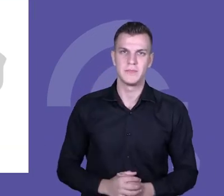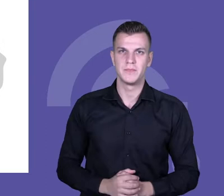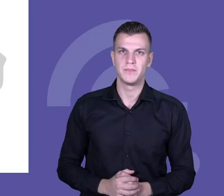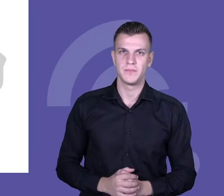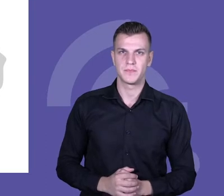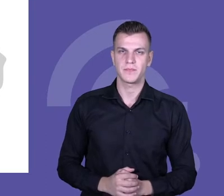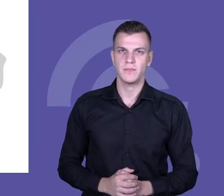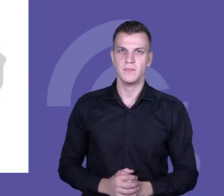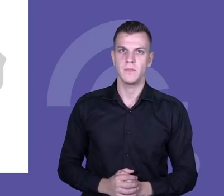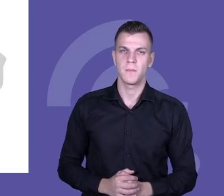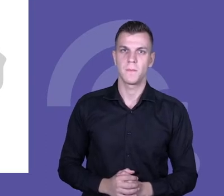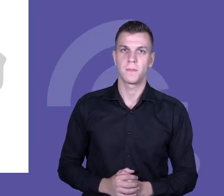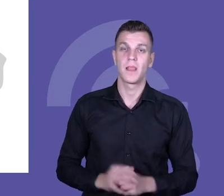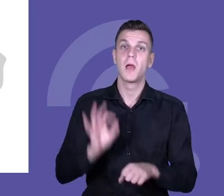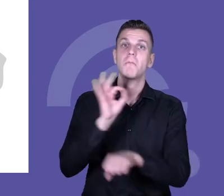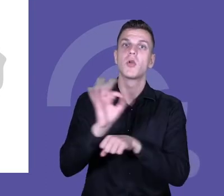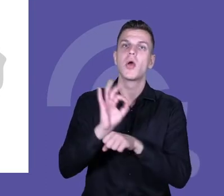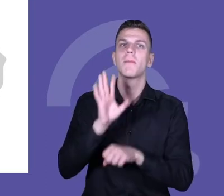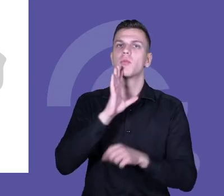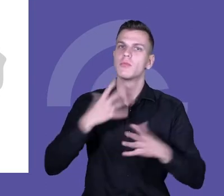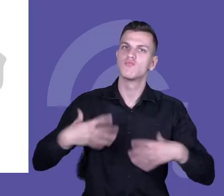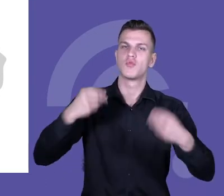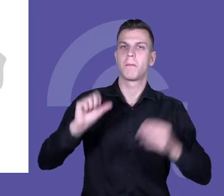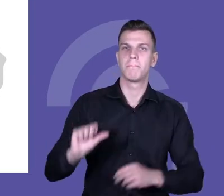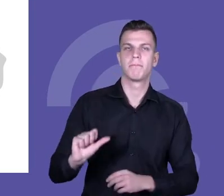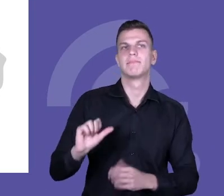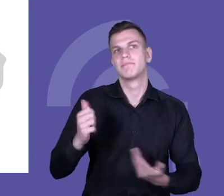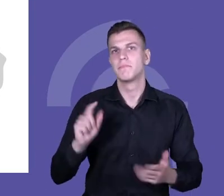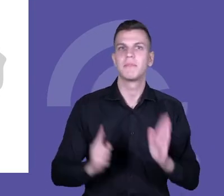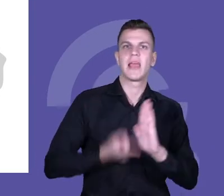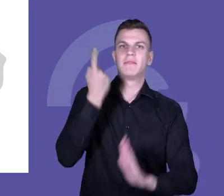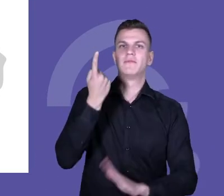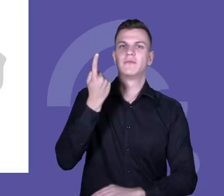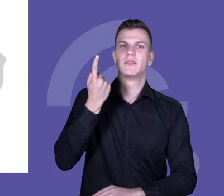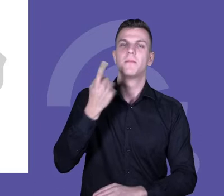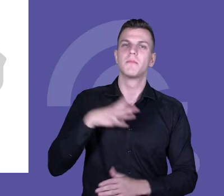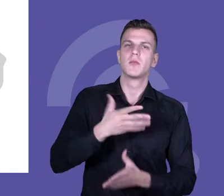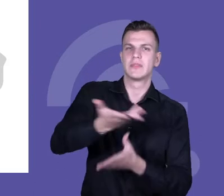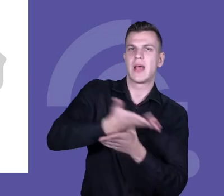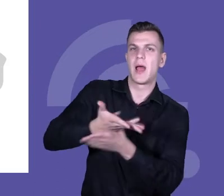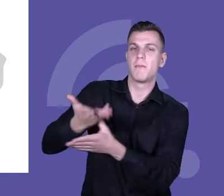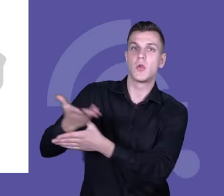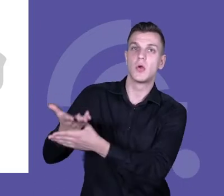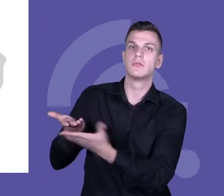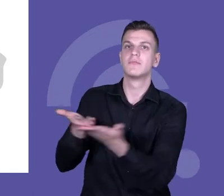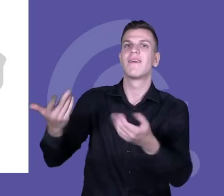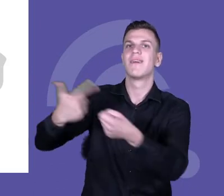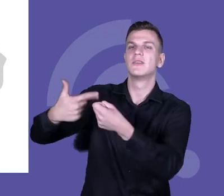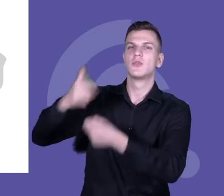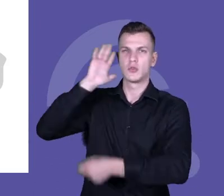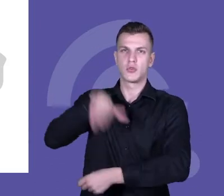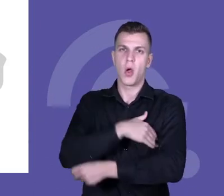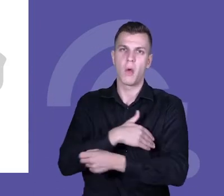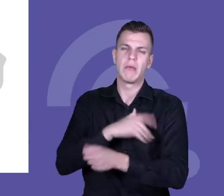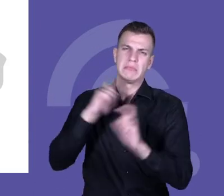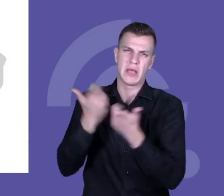Sam projekt był projektem pilotażowym, innowacyjnym. Zaprosiliśmy do projektu 20 szkół z całej